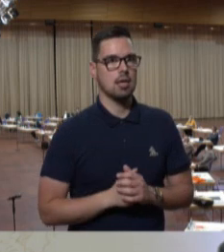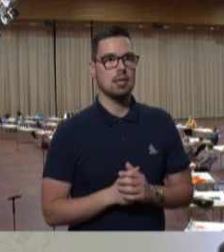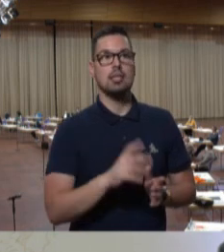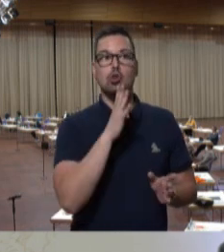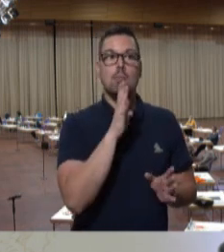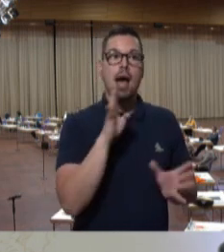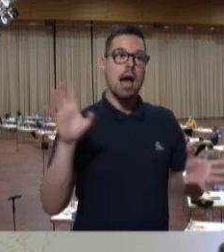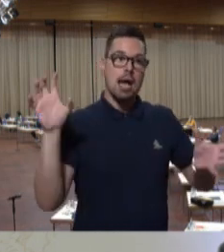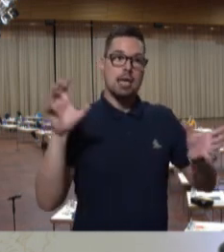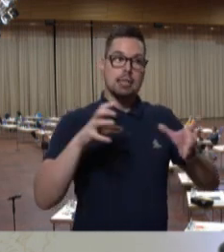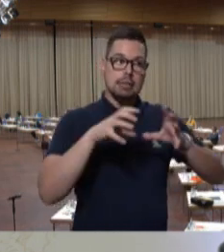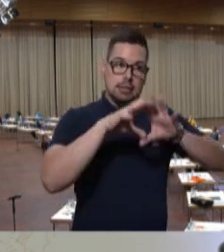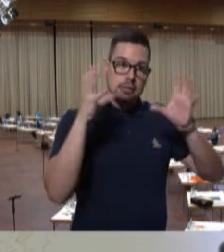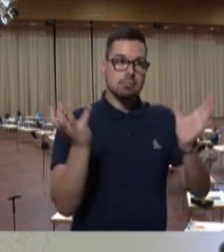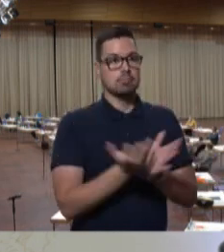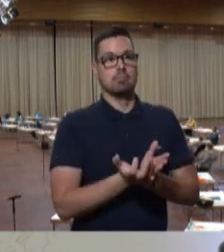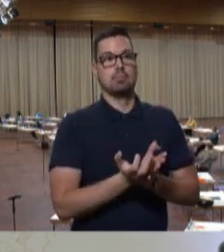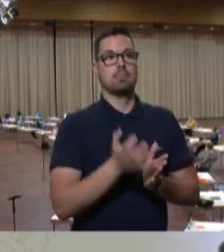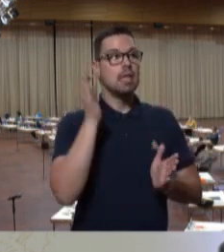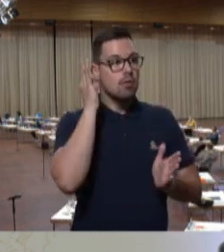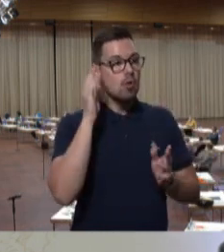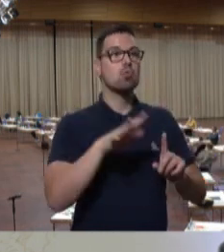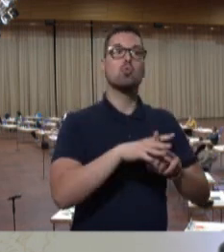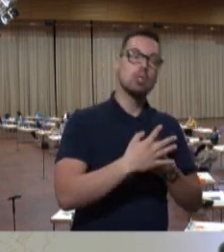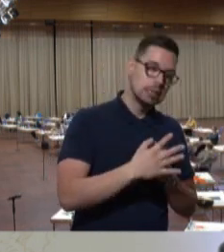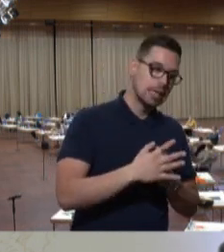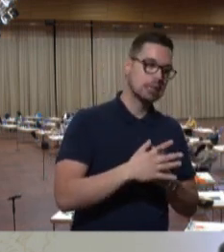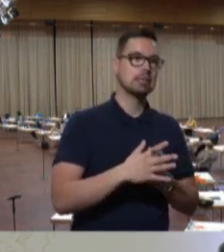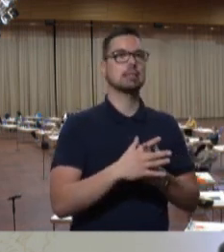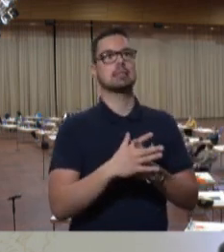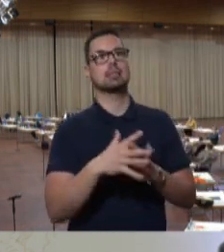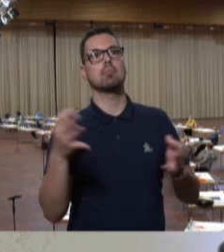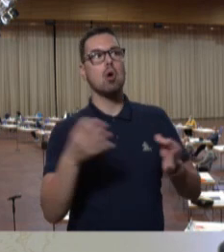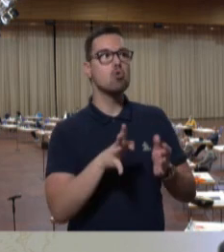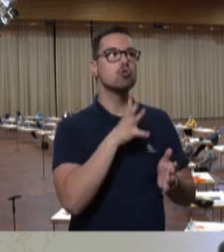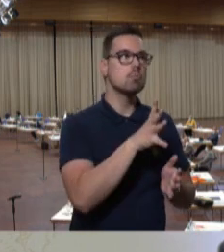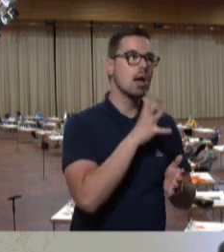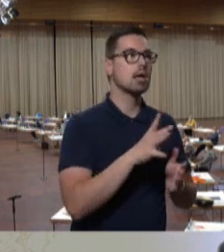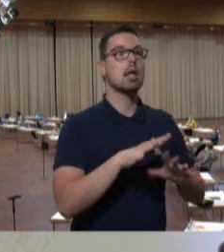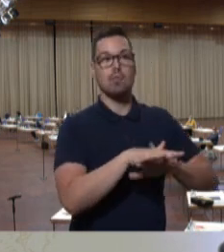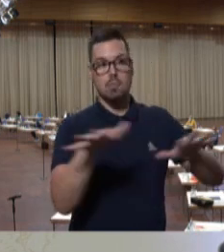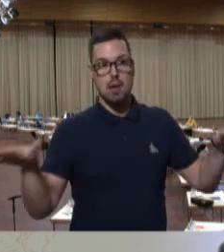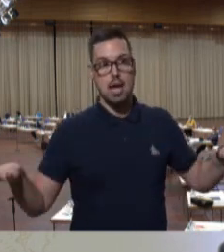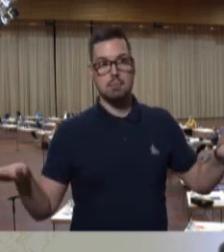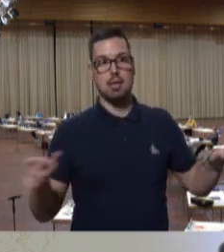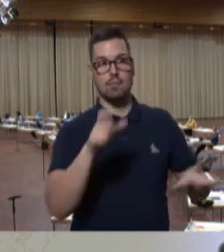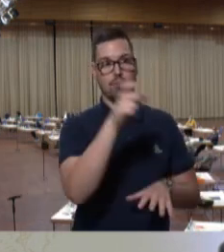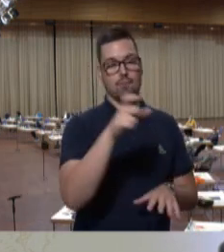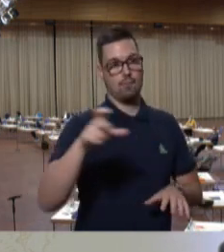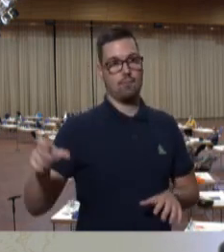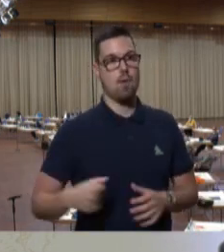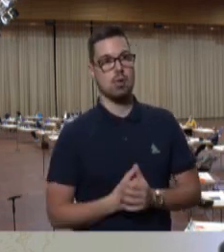ist kollektiv. Das heißt, es braucht einen gesellschaftlichen Konsens, da haben Sie sogar recht, darüber, was für die breite Mehrheit der Bevölkerung